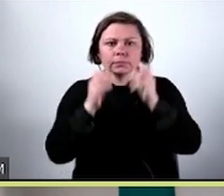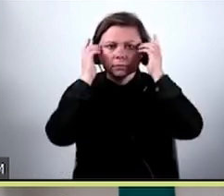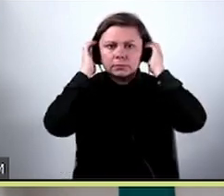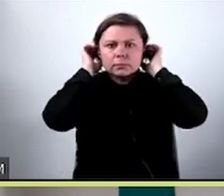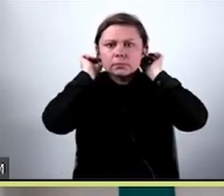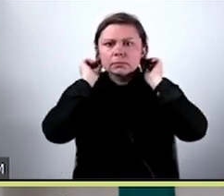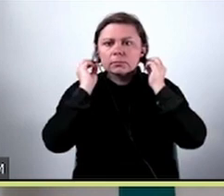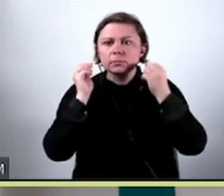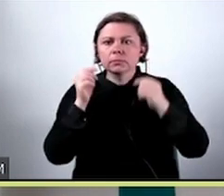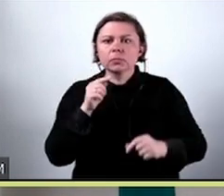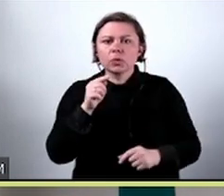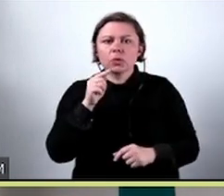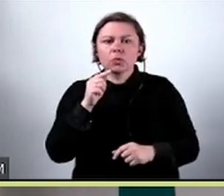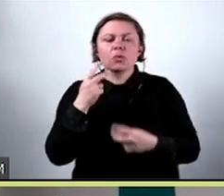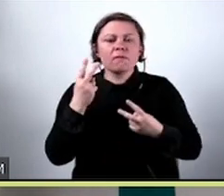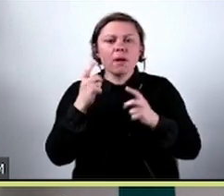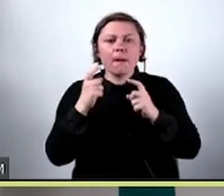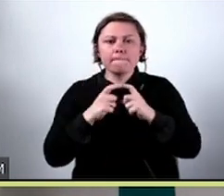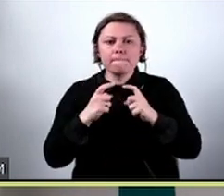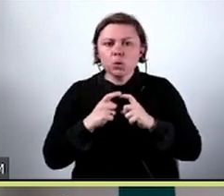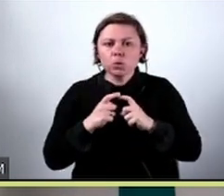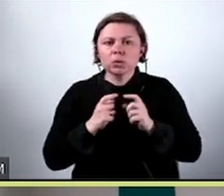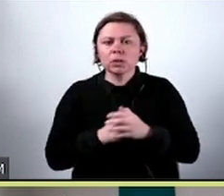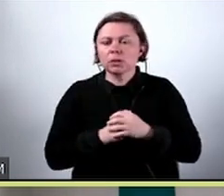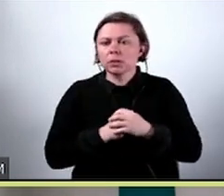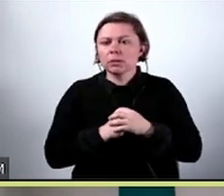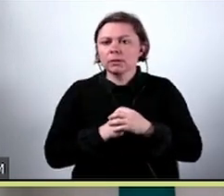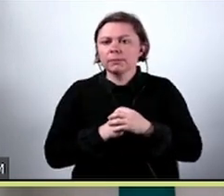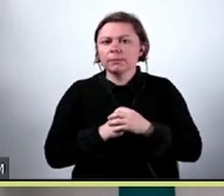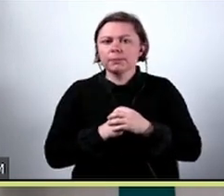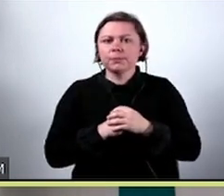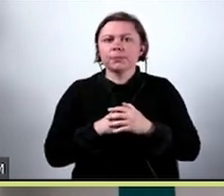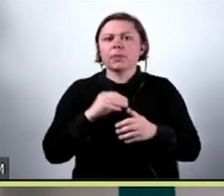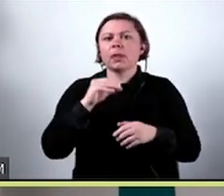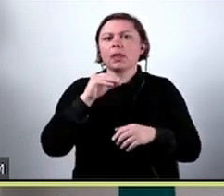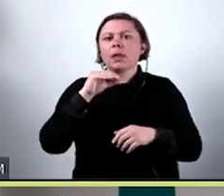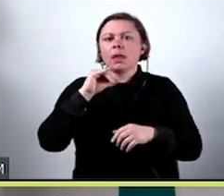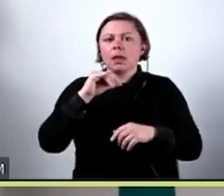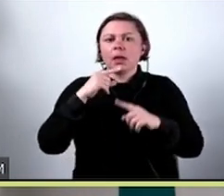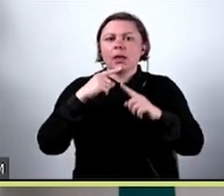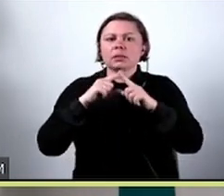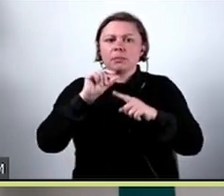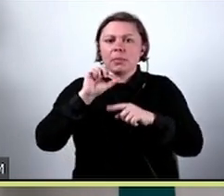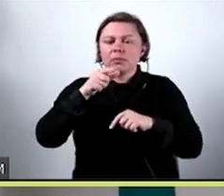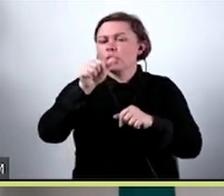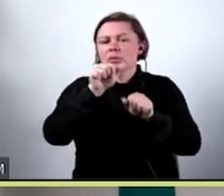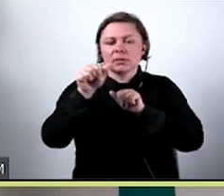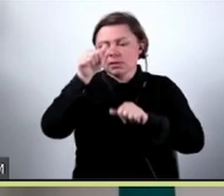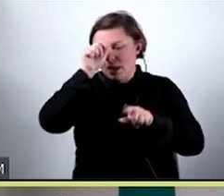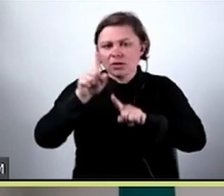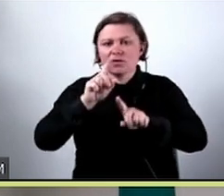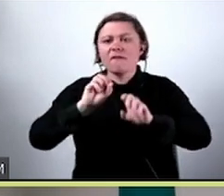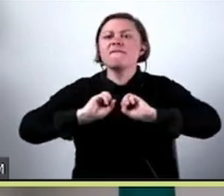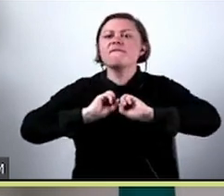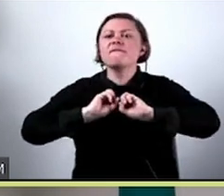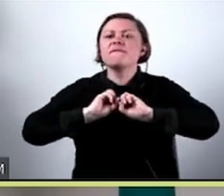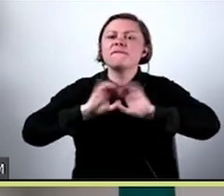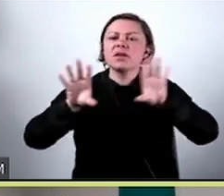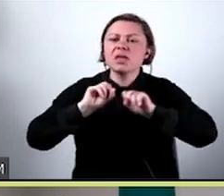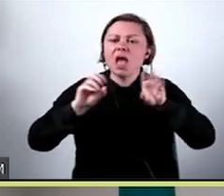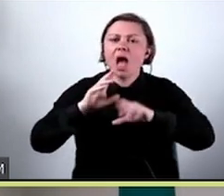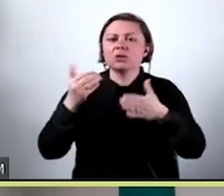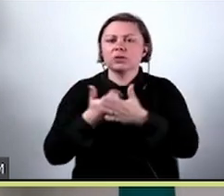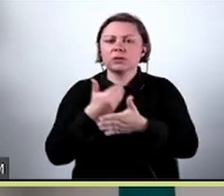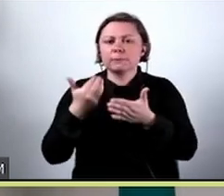Tutaj ważnym punktem jest właśnie Exponable Artificial Intelligence, czyli wyjaśnialność modelu. Jest to